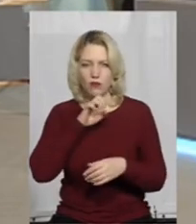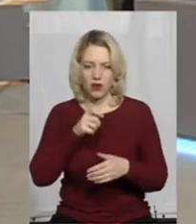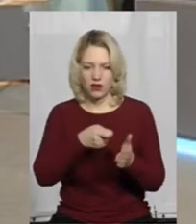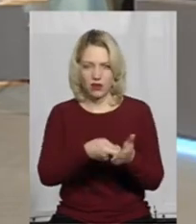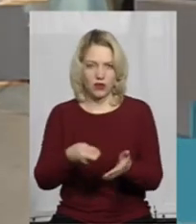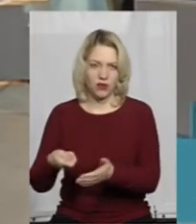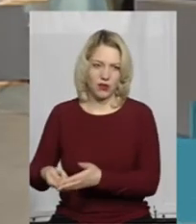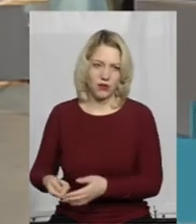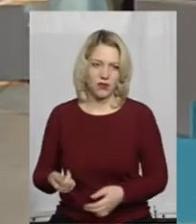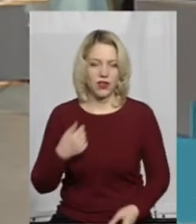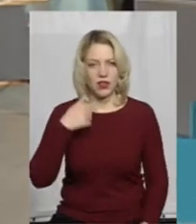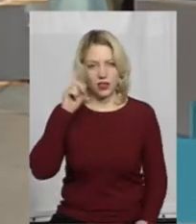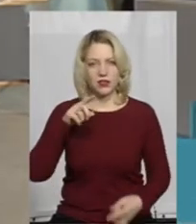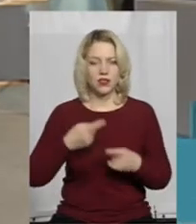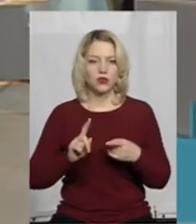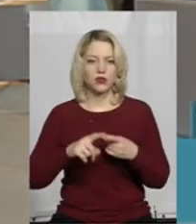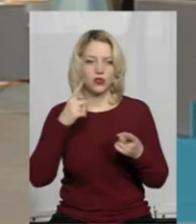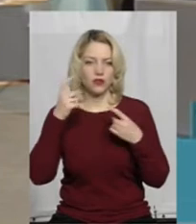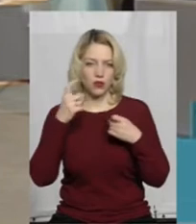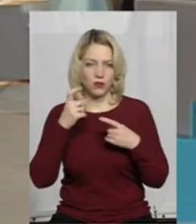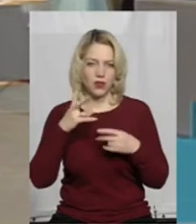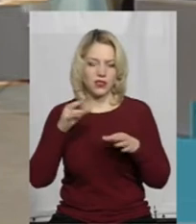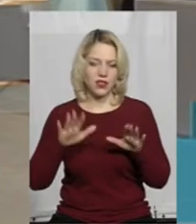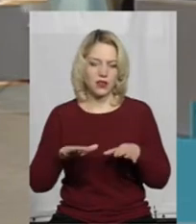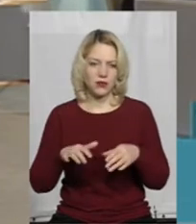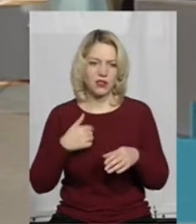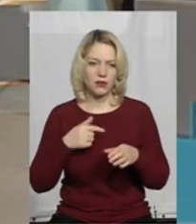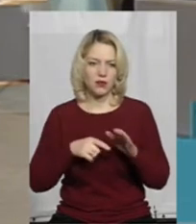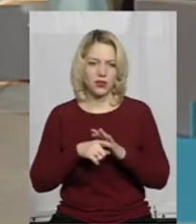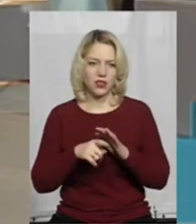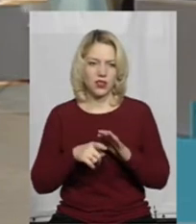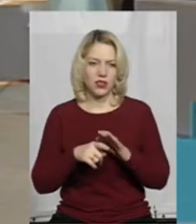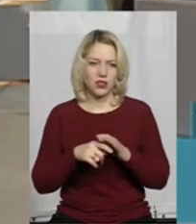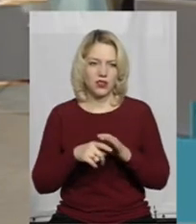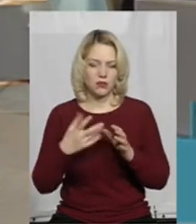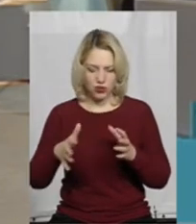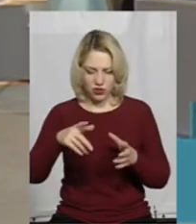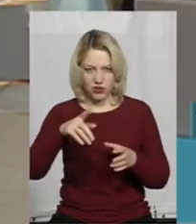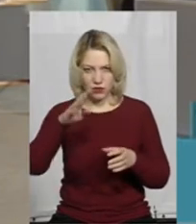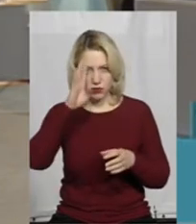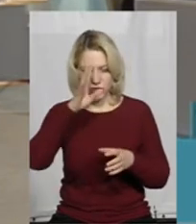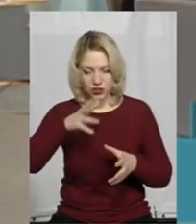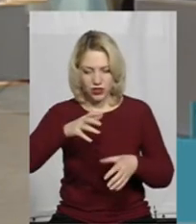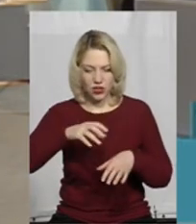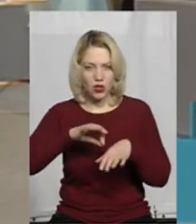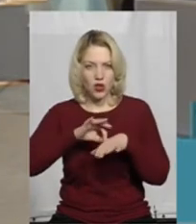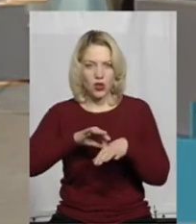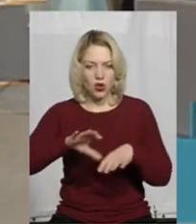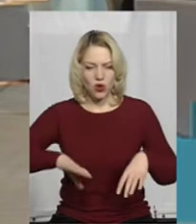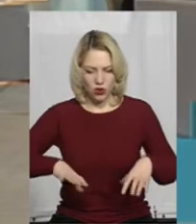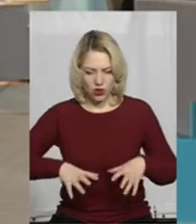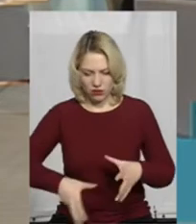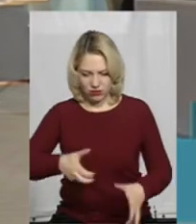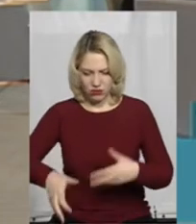свою інформацію. Ми не успіли ще від'їхати, як він почав розбирати це тіло. Він почав його розбирати і він кусками